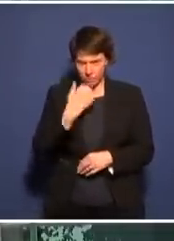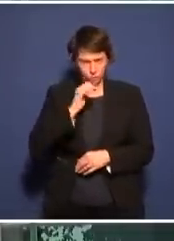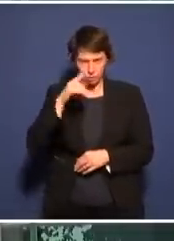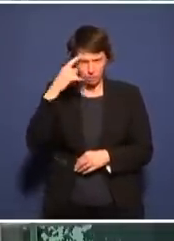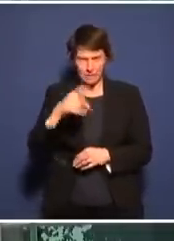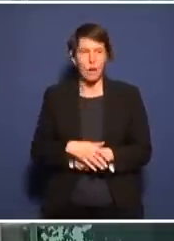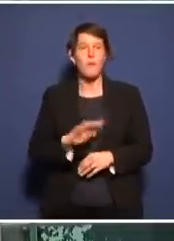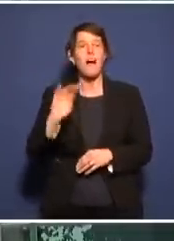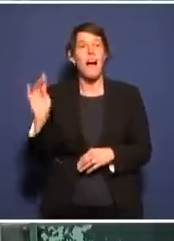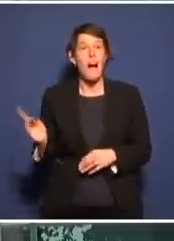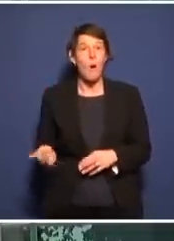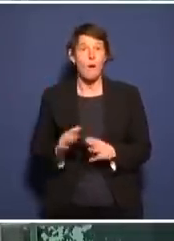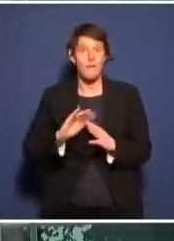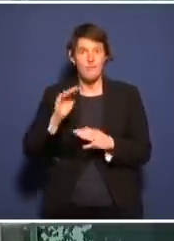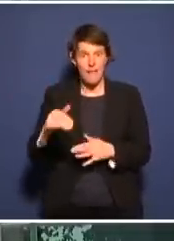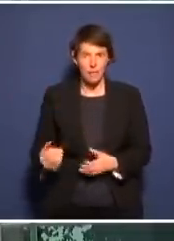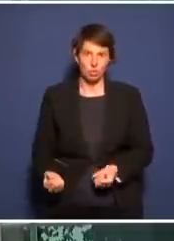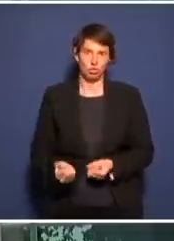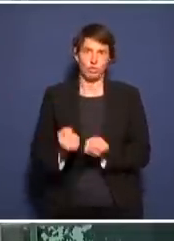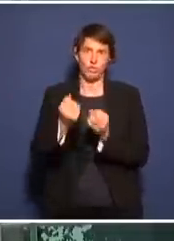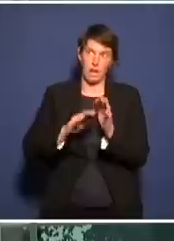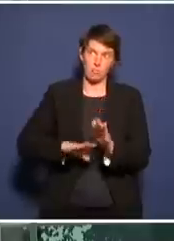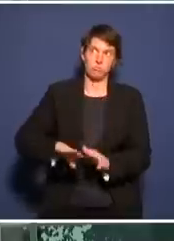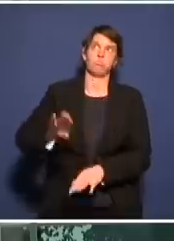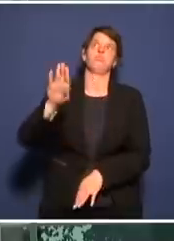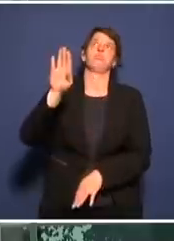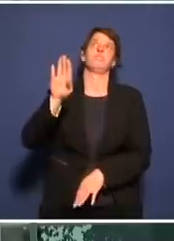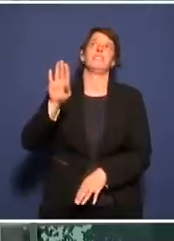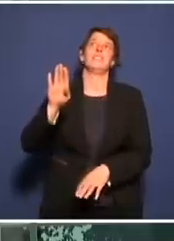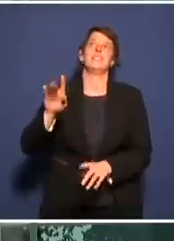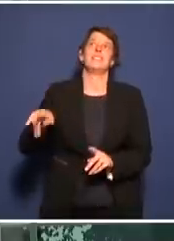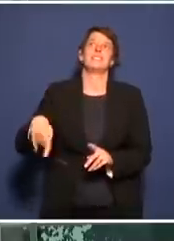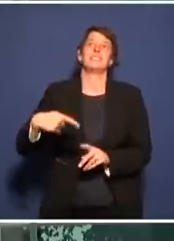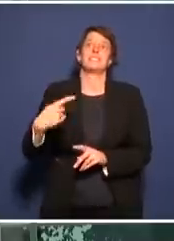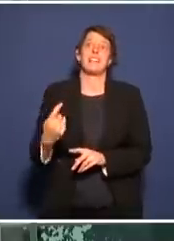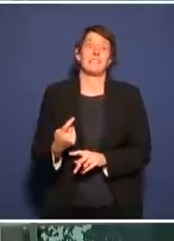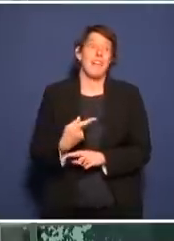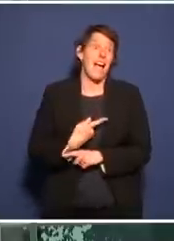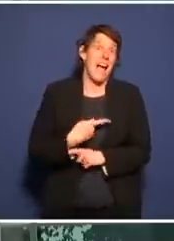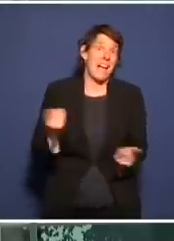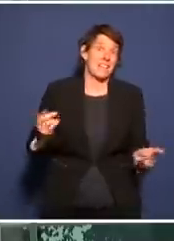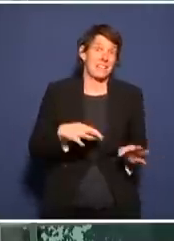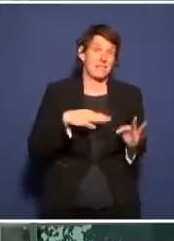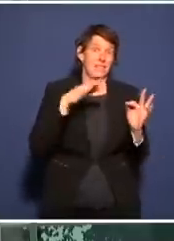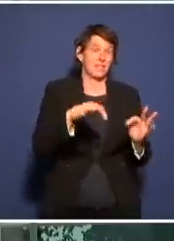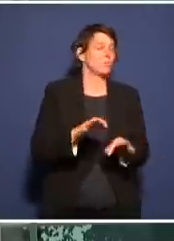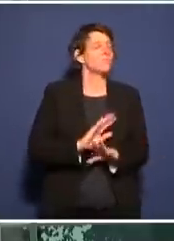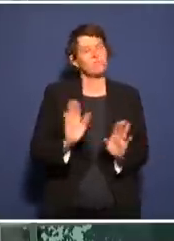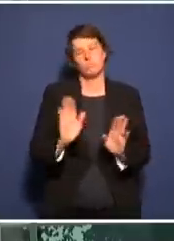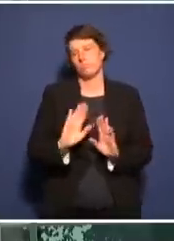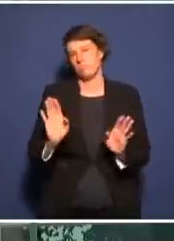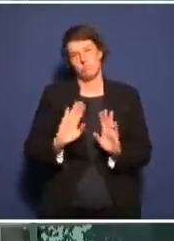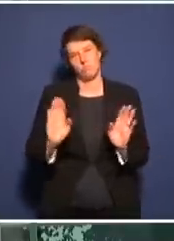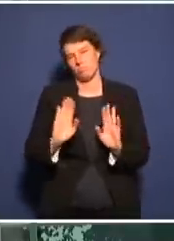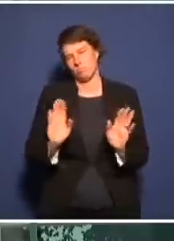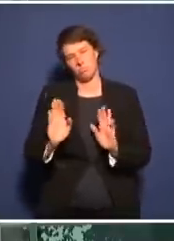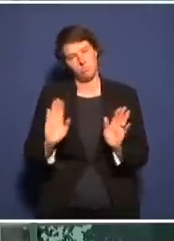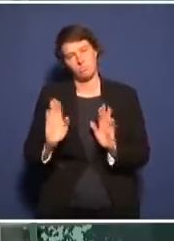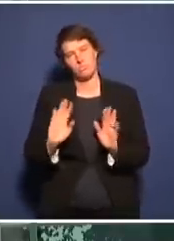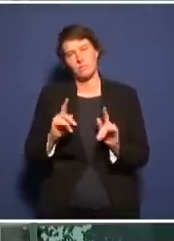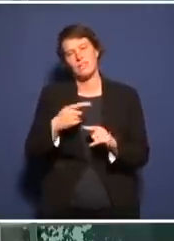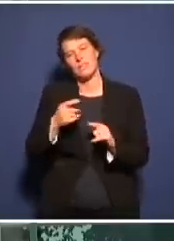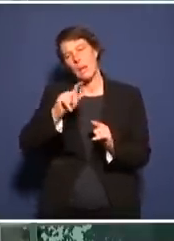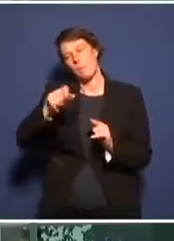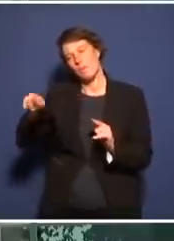schwere Welle bekommen, dann ist es auf keinen Fall so. Gerade hat er es noch geglaubt, dass es nicht so ist und jetzt ist es auf keinen Fall